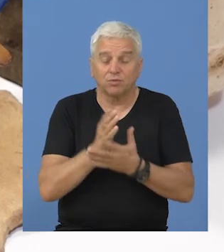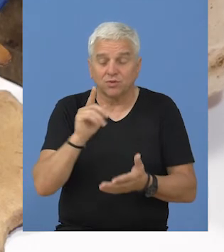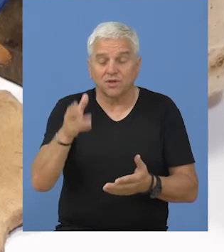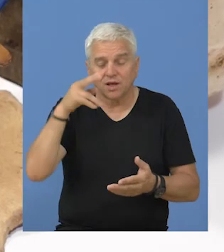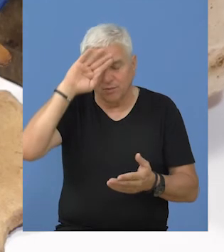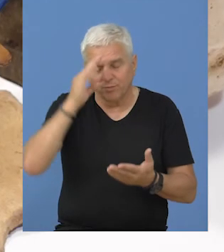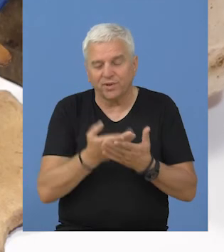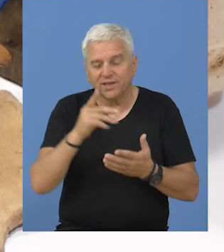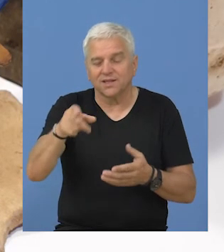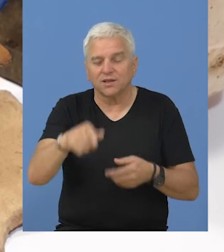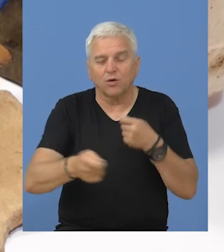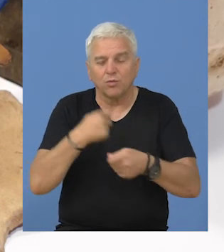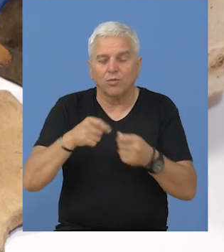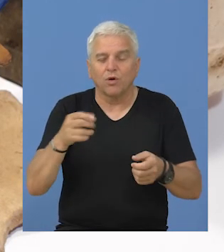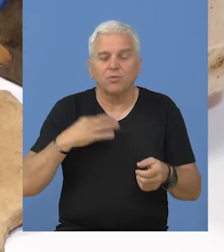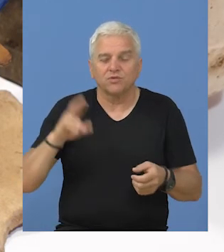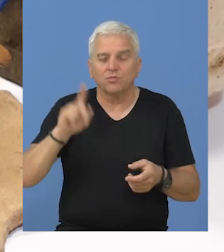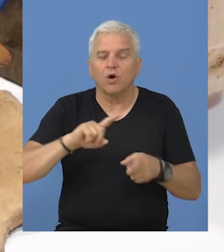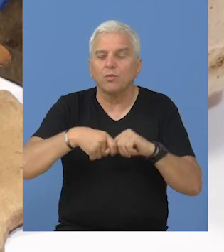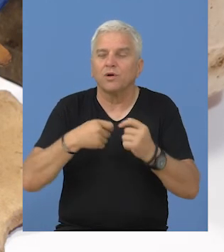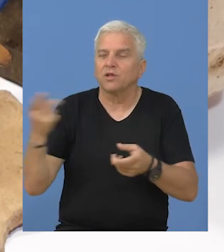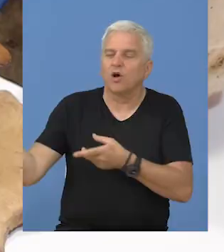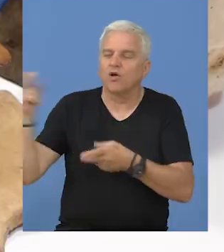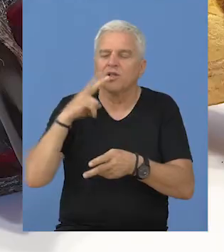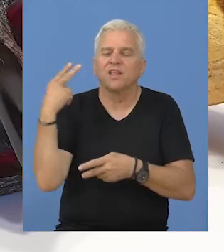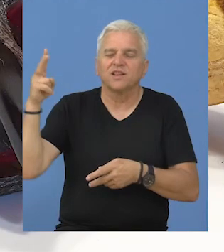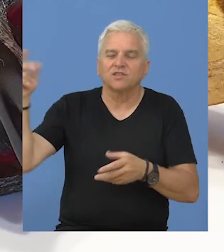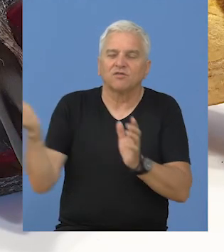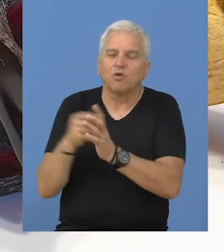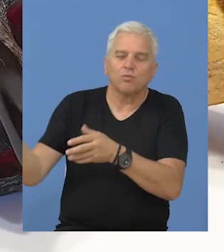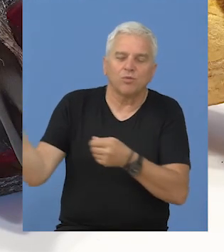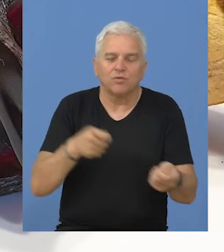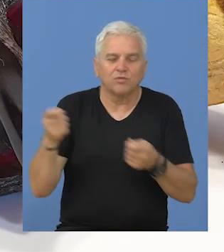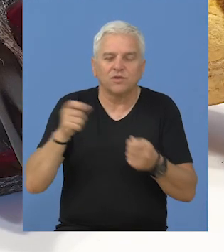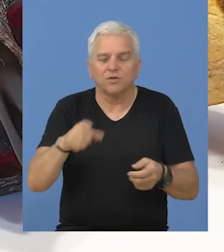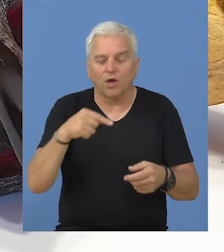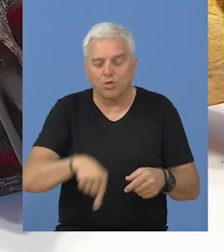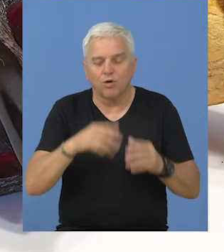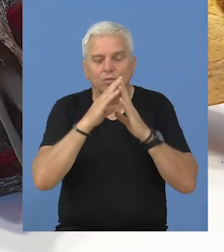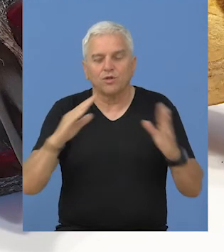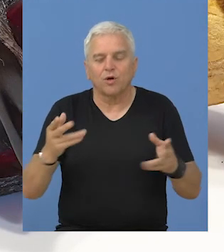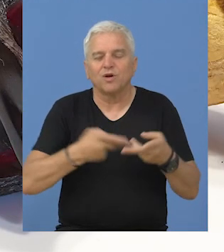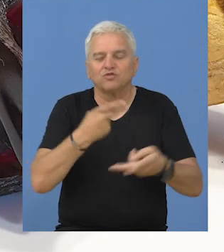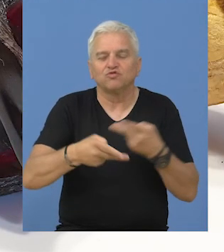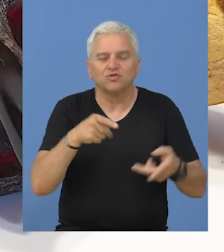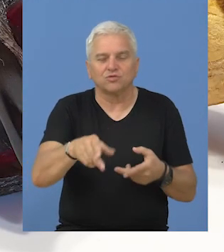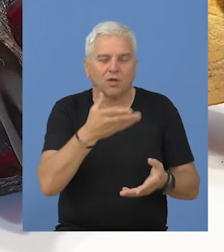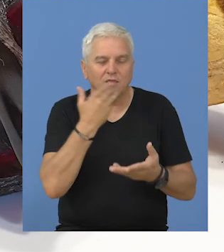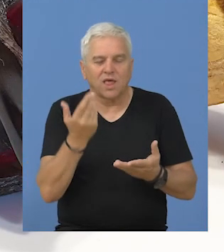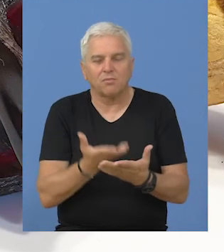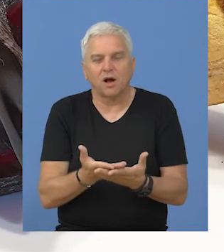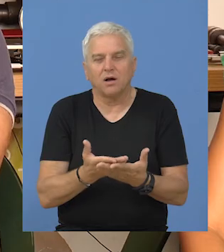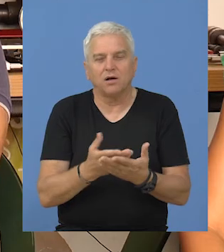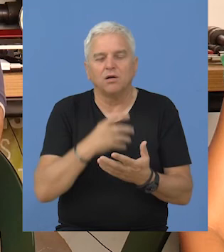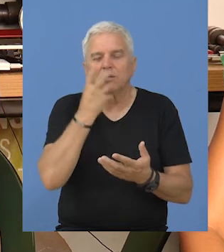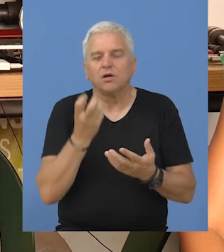priznati u ovom poslu, primorani ste da materijale uvozite iz inostranstva, jer ih na domaćem tržištu nema.